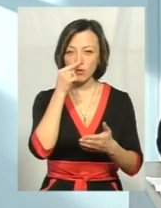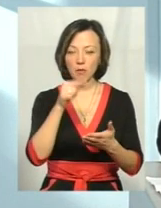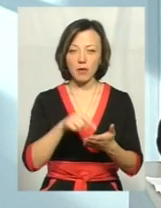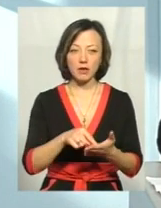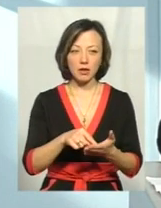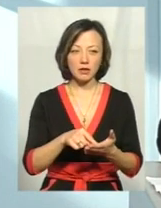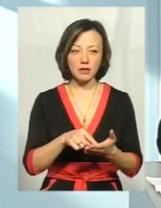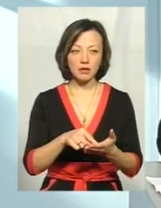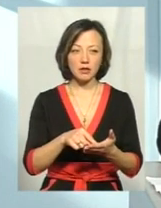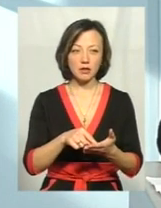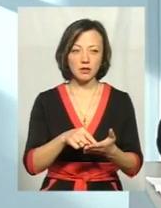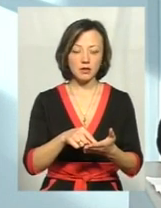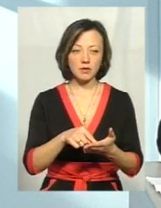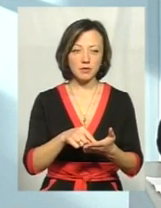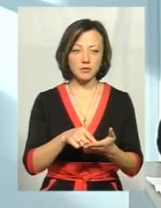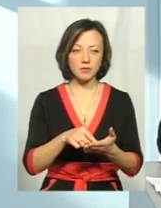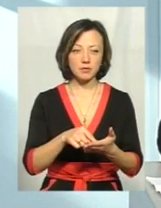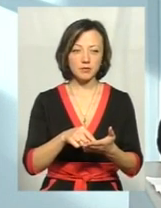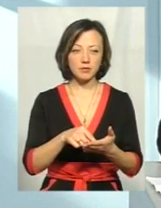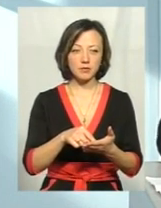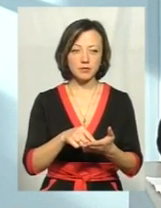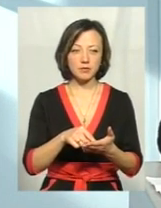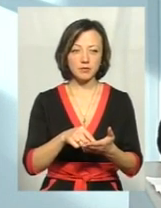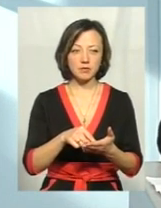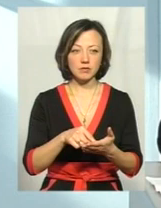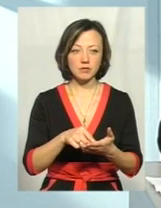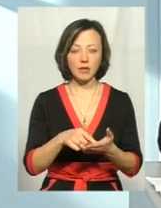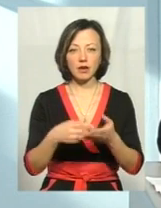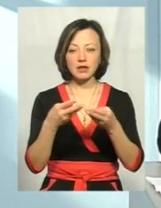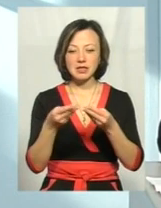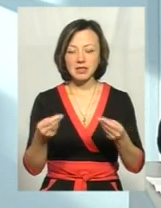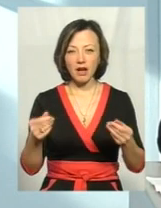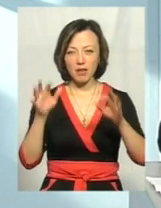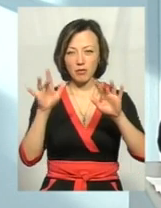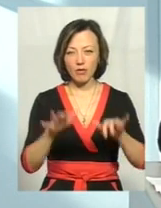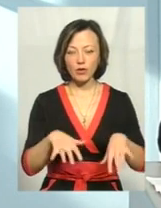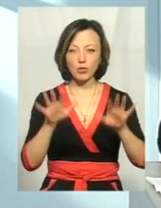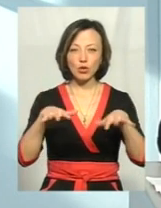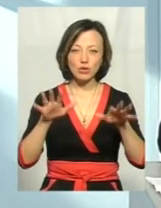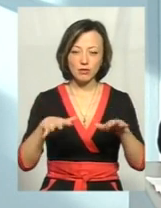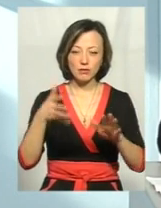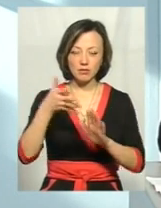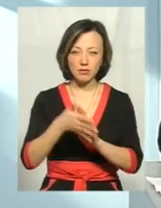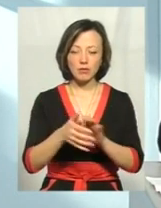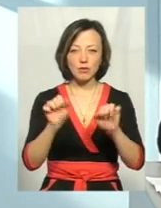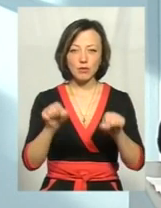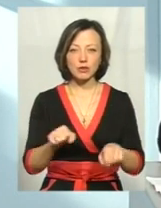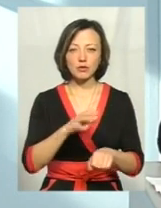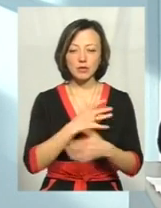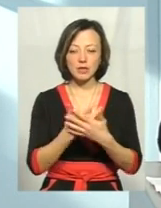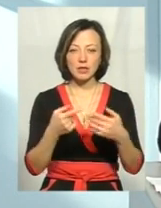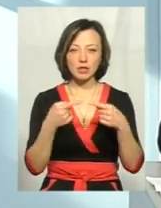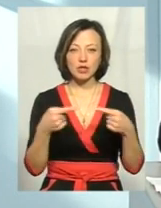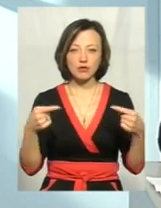з талими водами, з дощовими водами, з іншими, можуть попадати різні